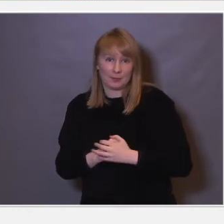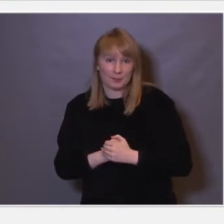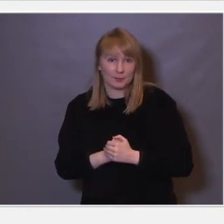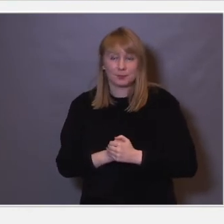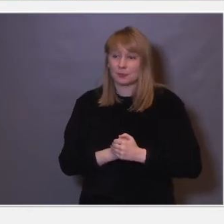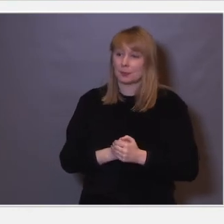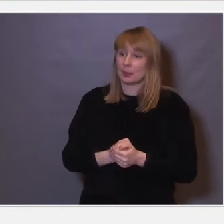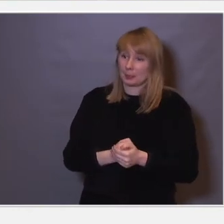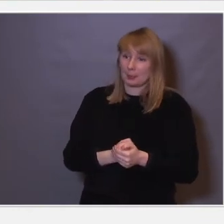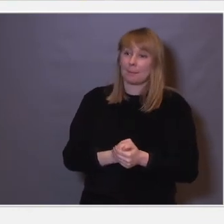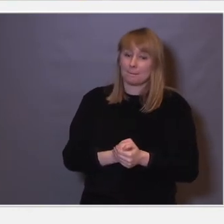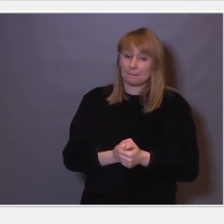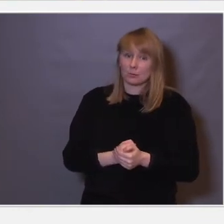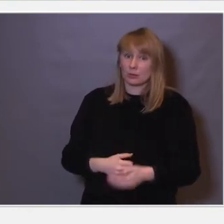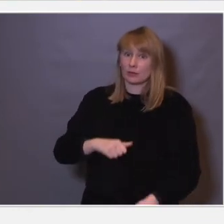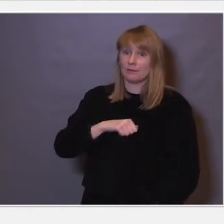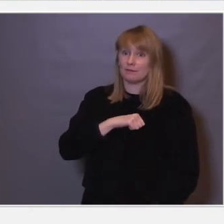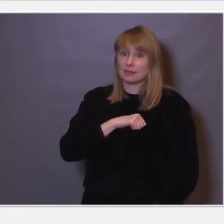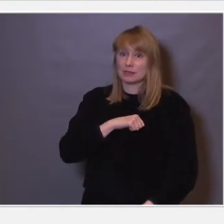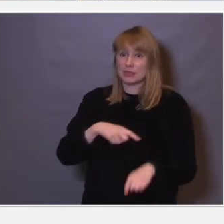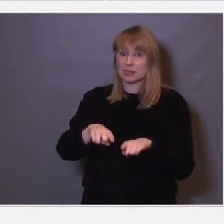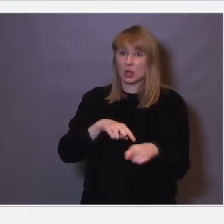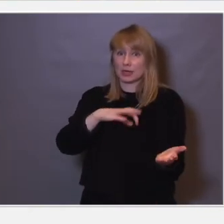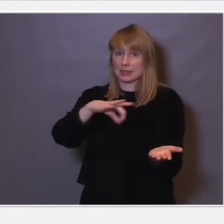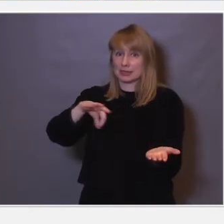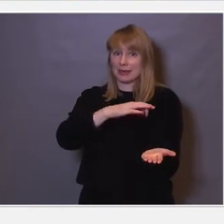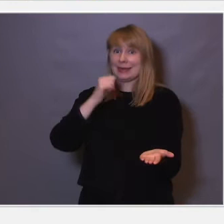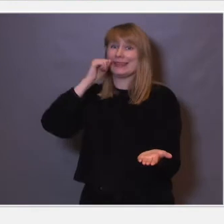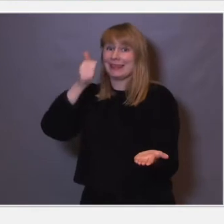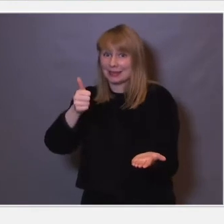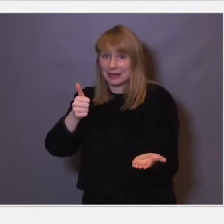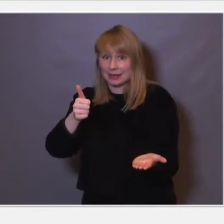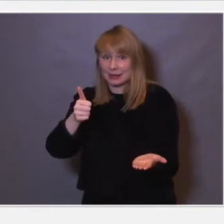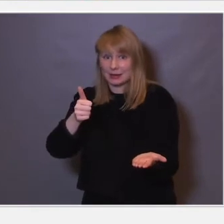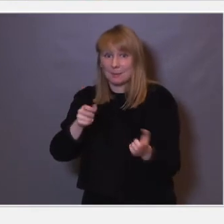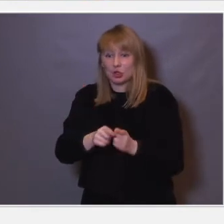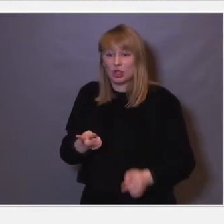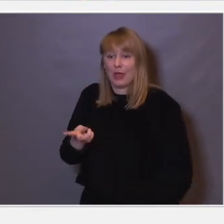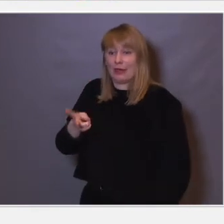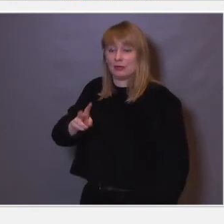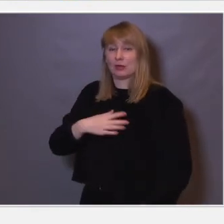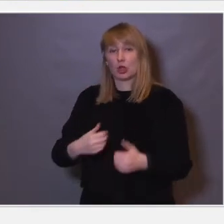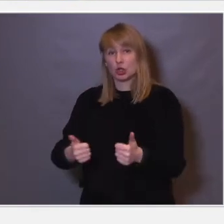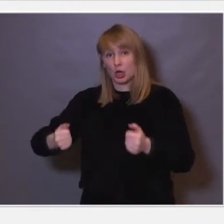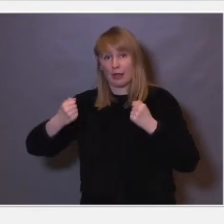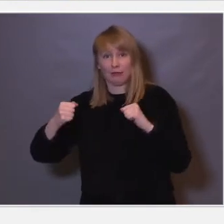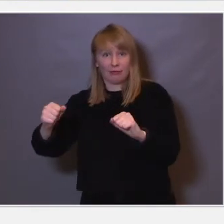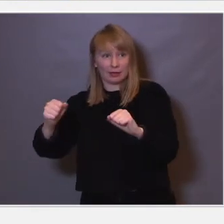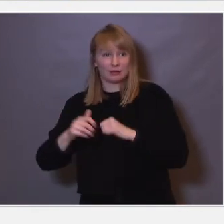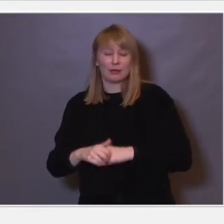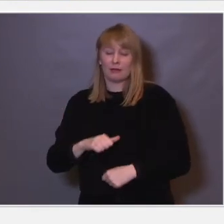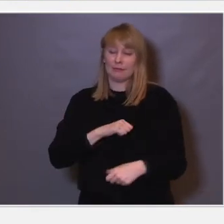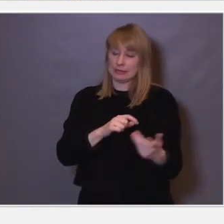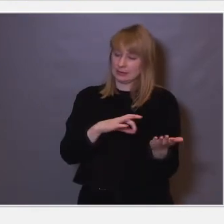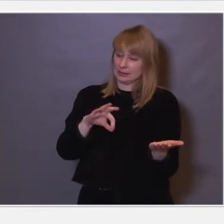Og så har man da sett at dersom man starter å spille tidlig, så får disse endringene mye større effekt. Så hvis man starter å